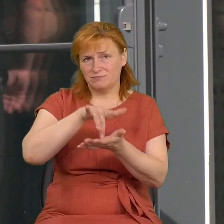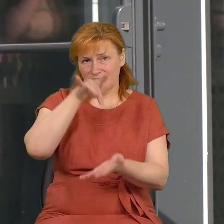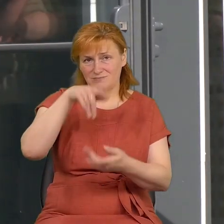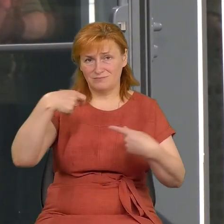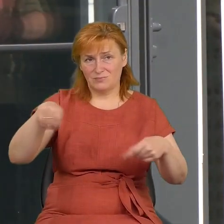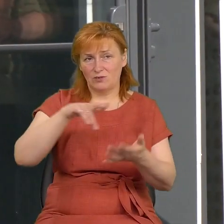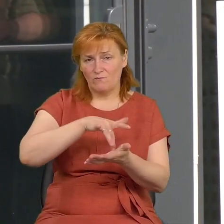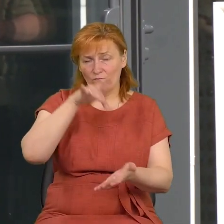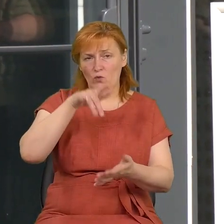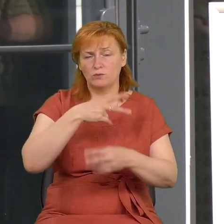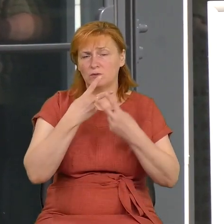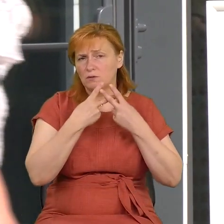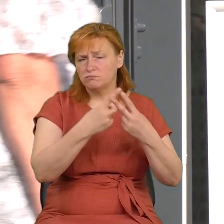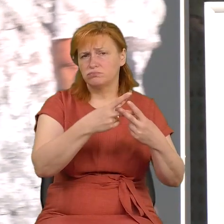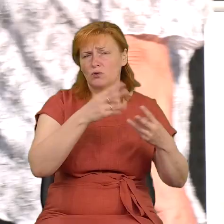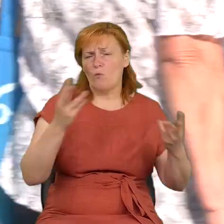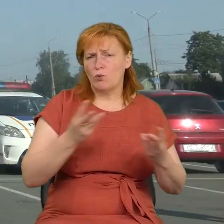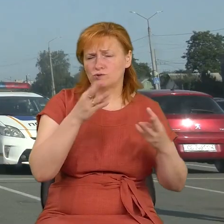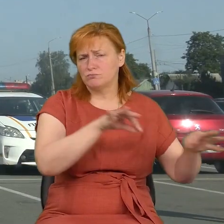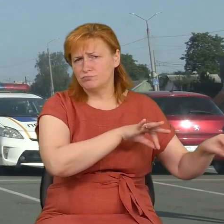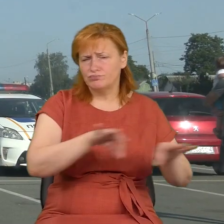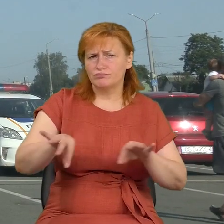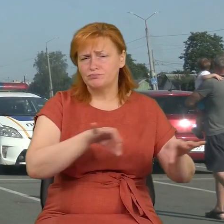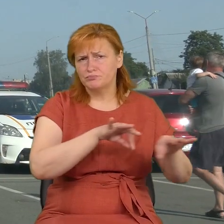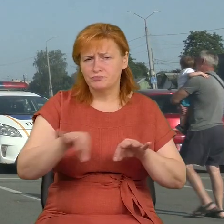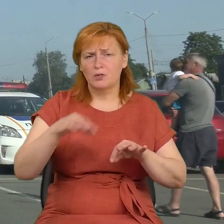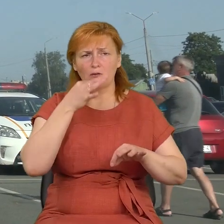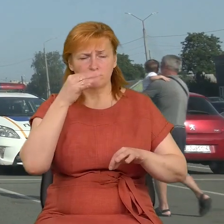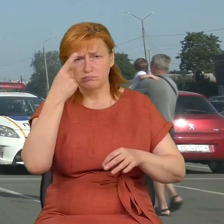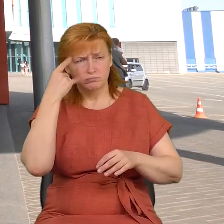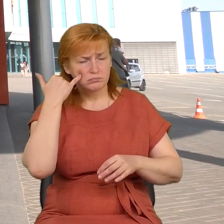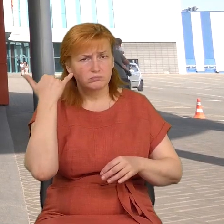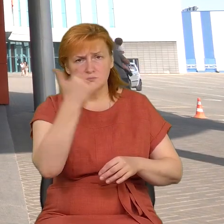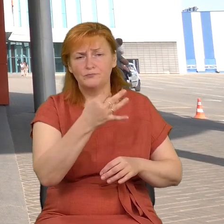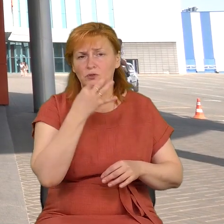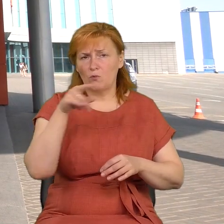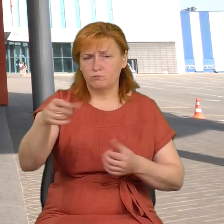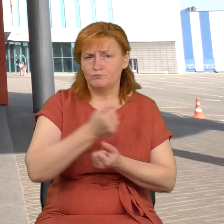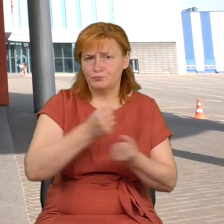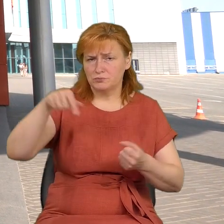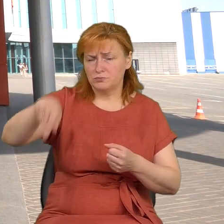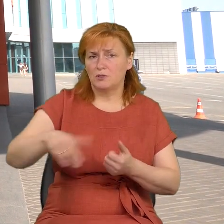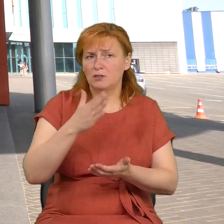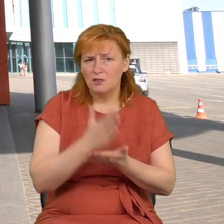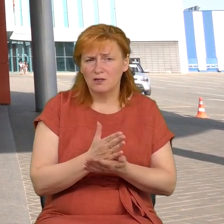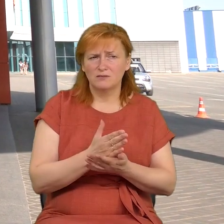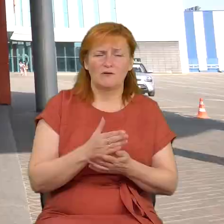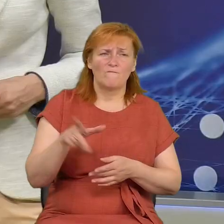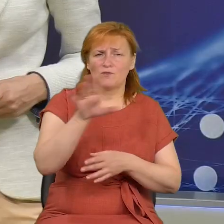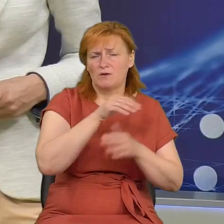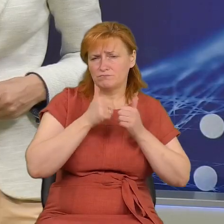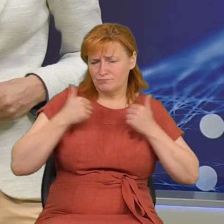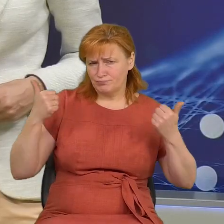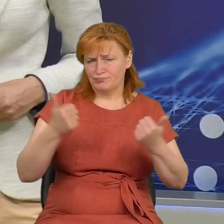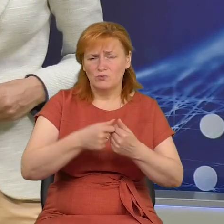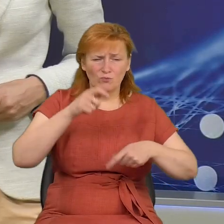карети швидких та пожежники. За інформацією поліції, правоохоронці перевірили всі об'єкти, жодних вибухових чи підозрілих